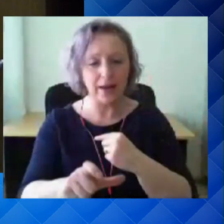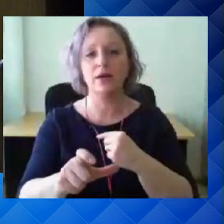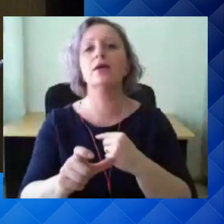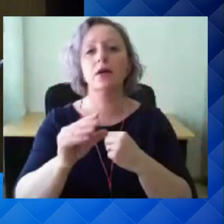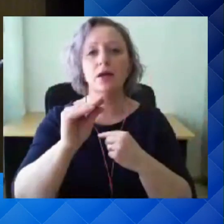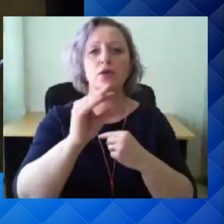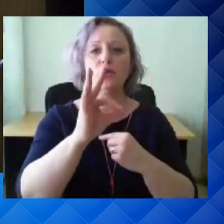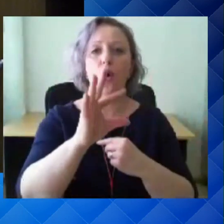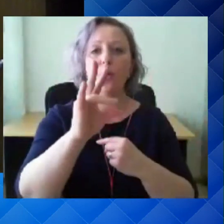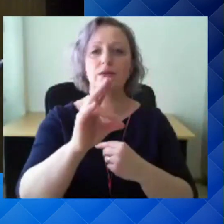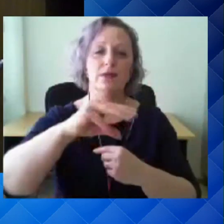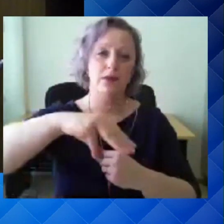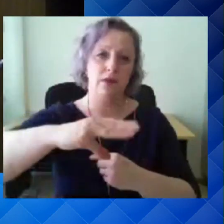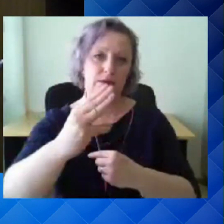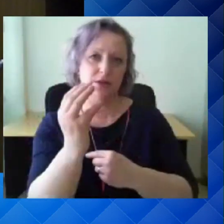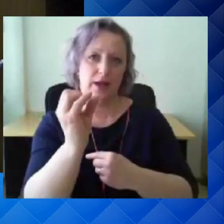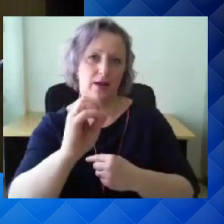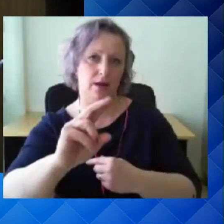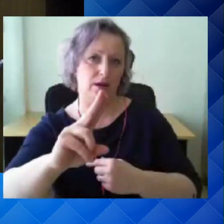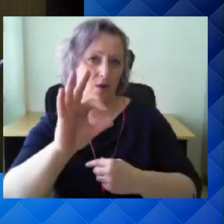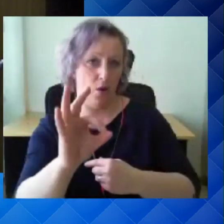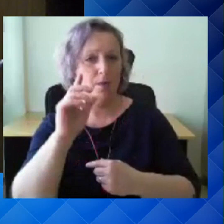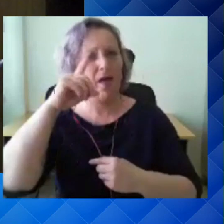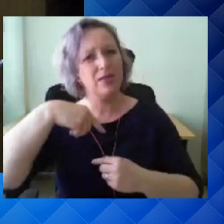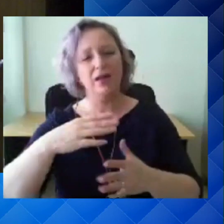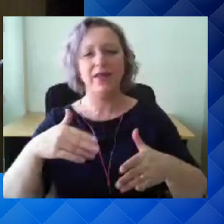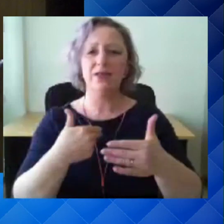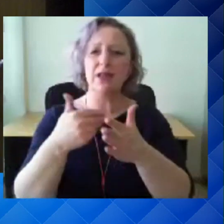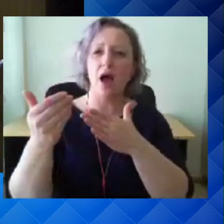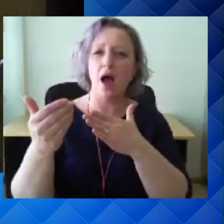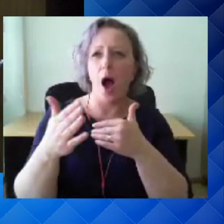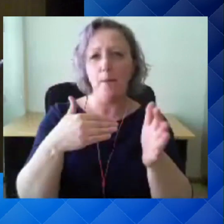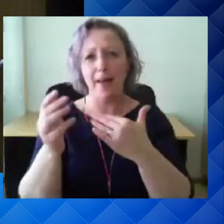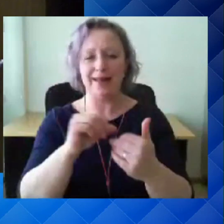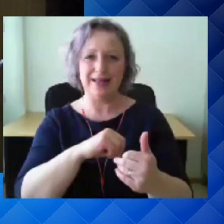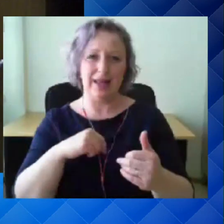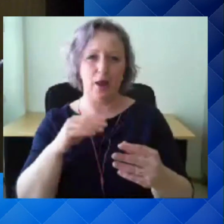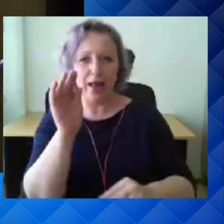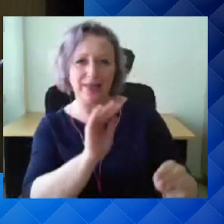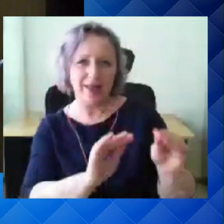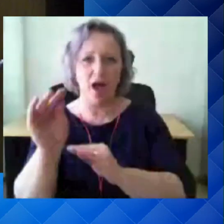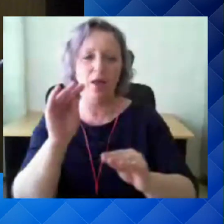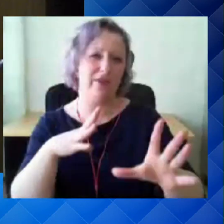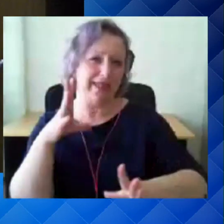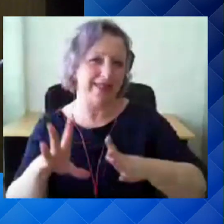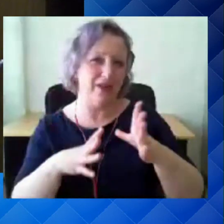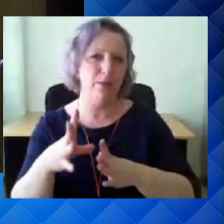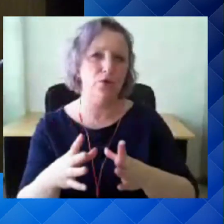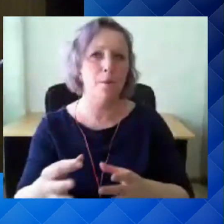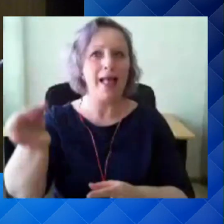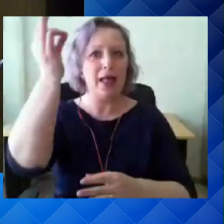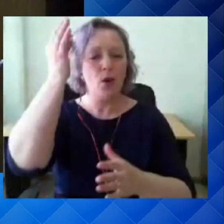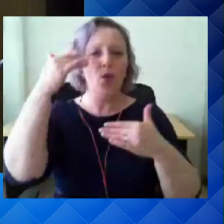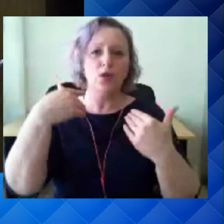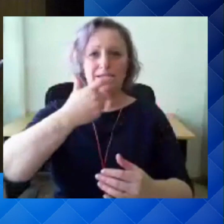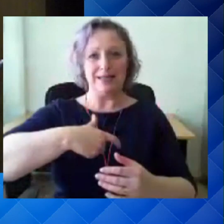amet on oma poolt siis valmistanud ka ette sellise meeldetuletuse, et kuidas siis ikkagi isikukaitsevahendeid tuleks õigesti